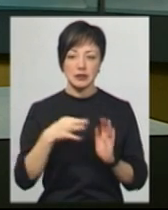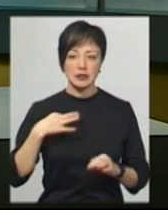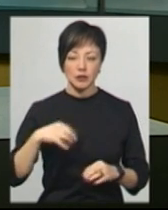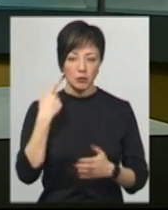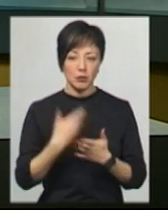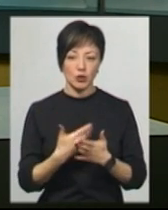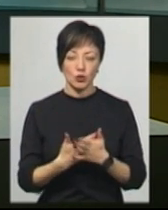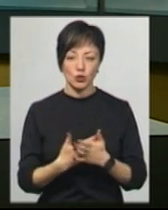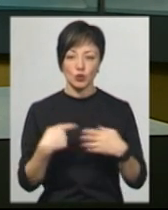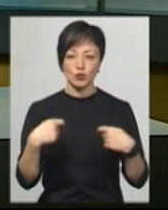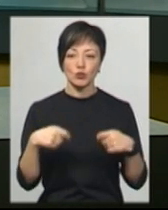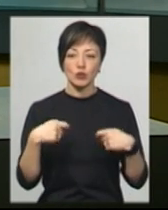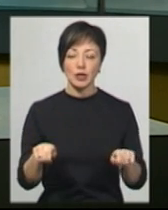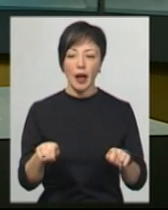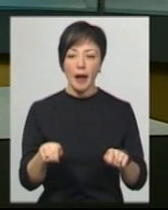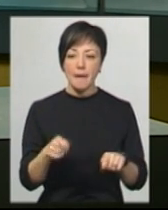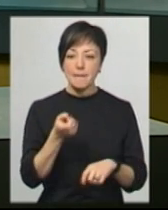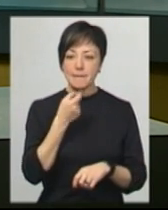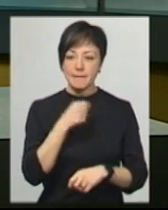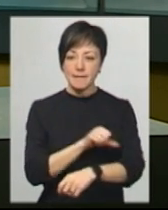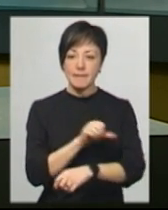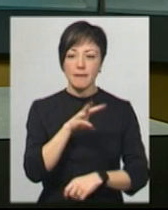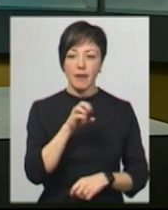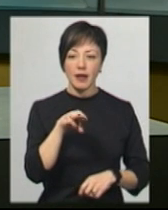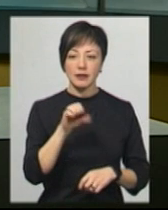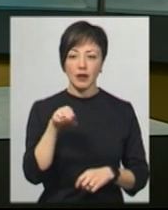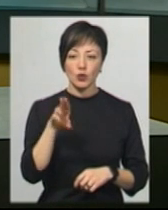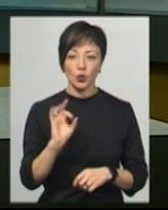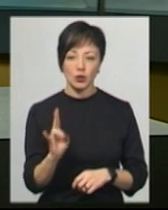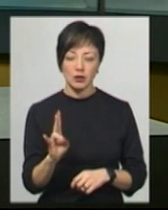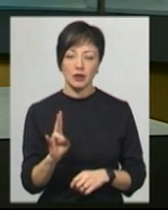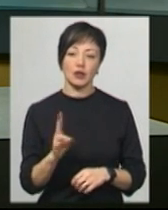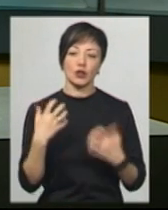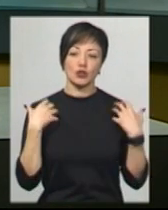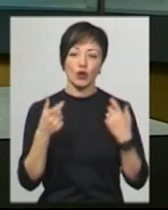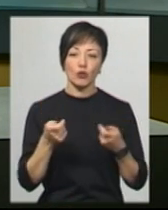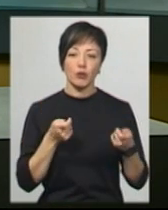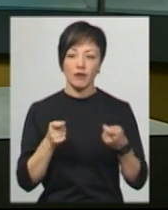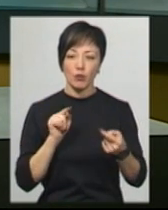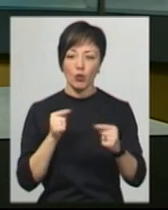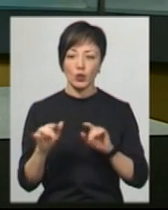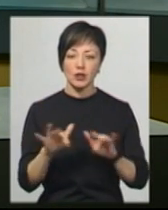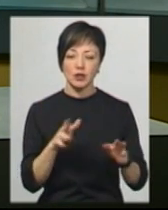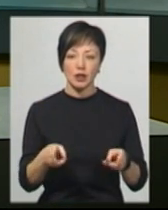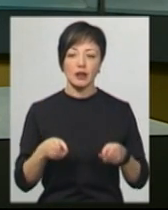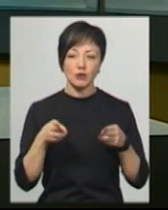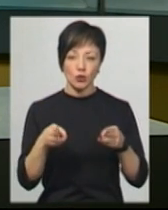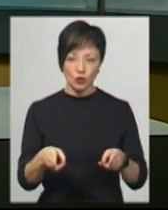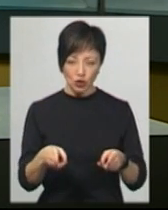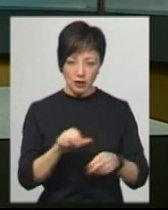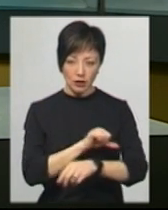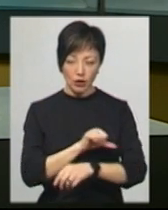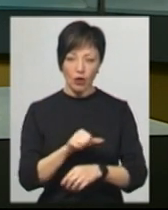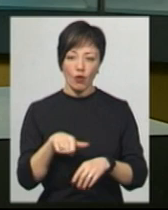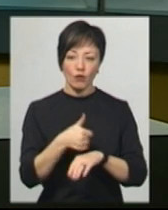підозрюють у збуті метадону. Про це Суспільному розповідає начальник управління протидії наркозлочинності Головного управління Нацполіції